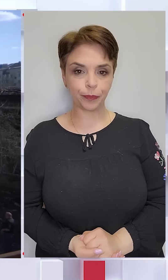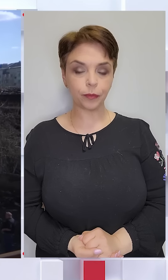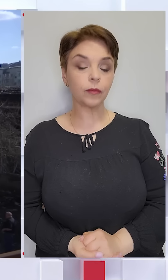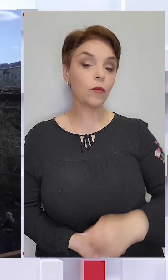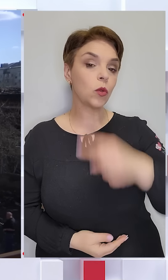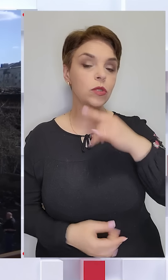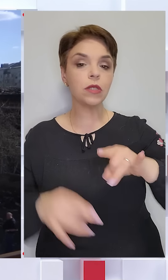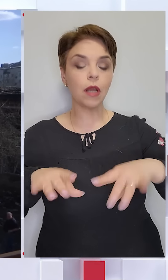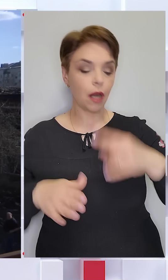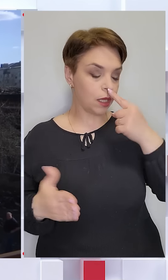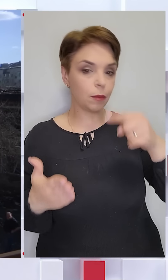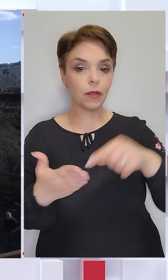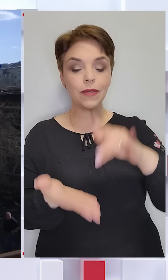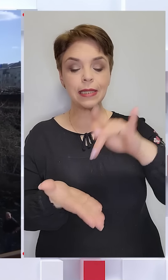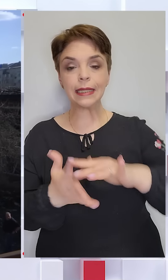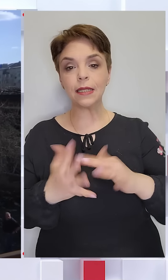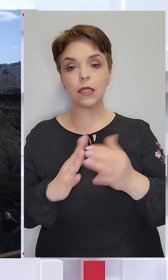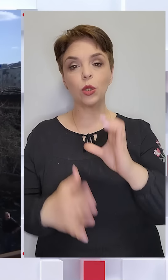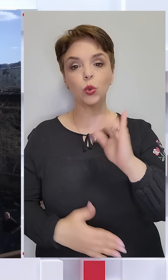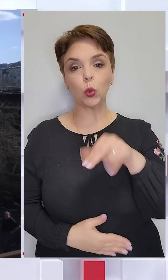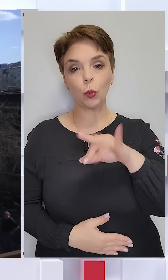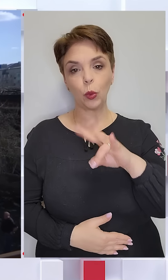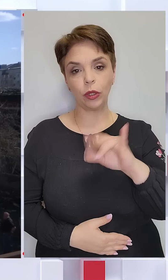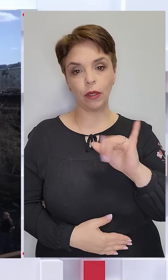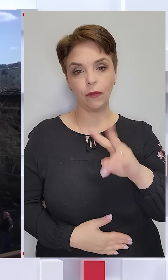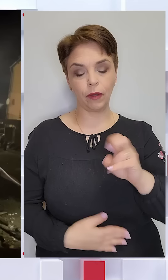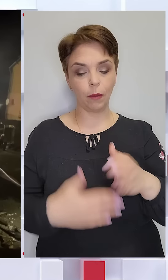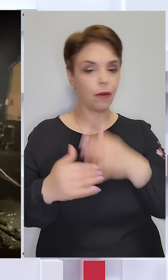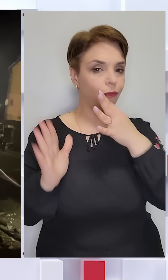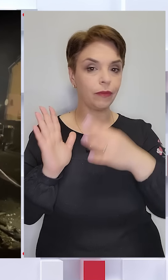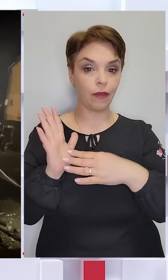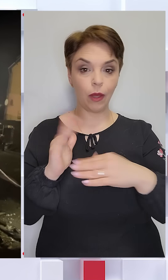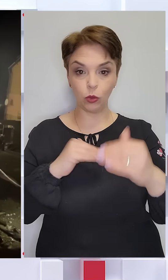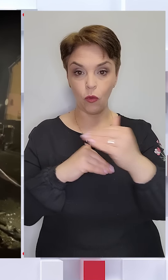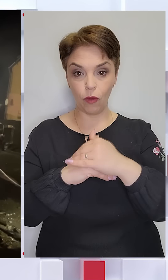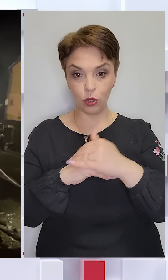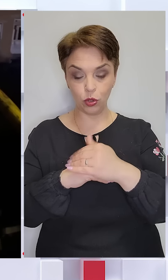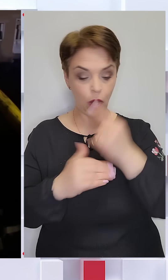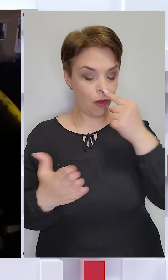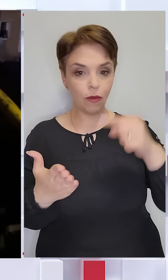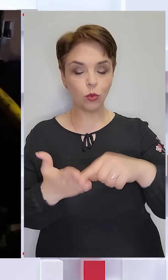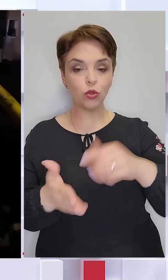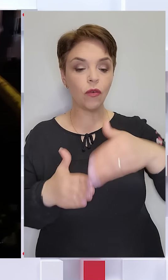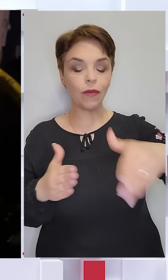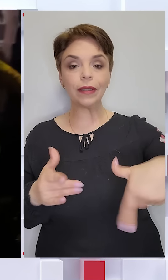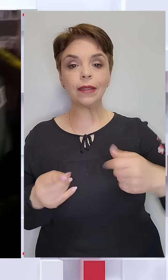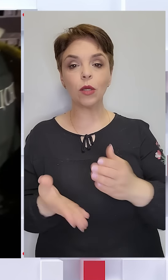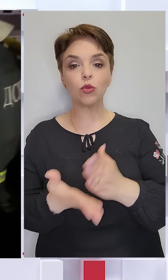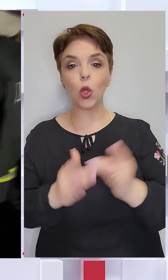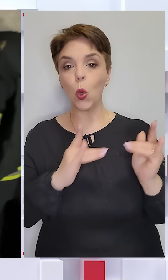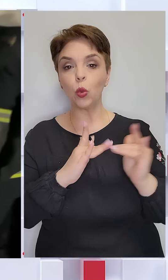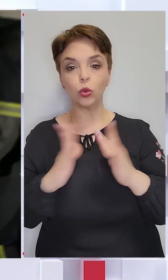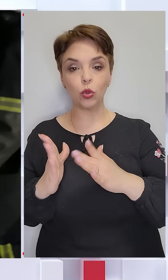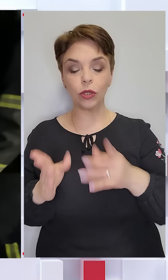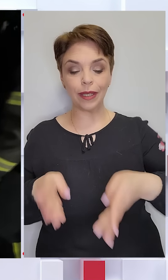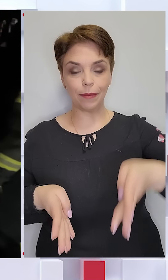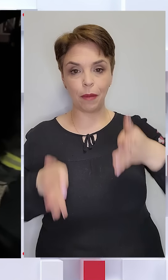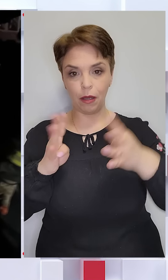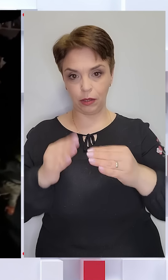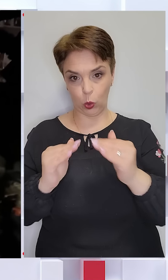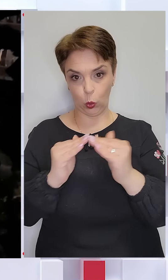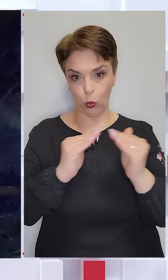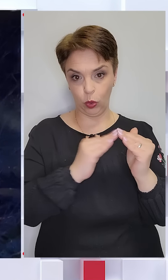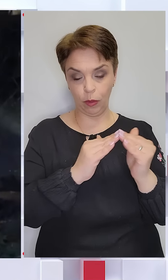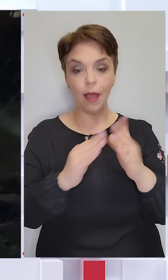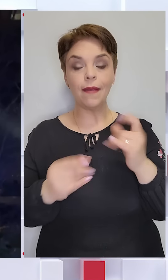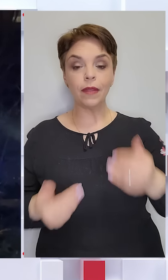Російська ракета прилетіла у центр села Супрунівка близько 9-ї вечора. Получила у квартал, розташовані гуртожиток та багатоквартирні